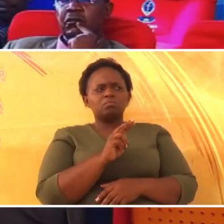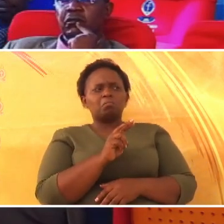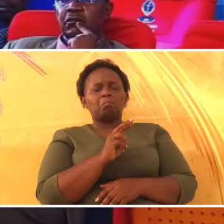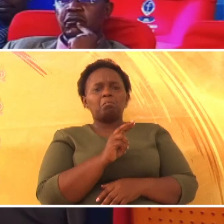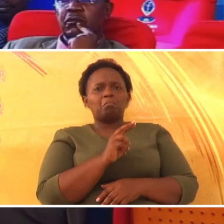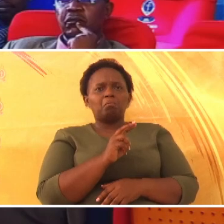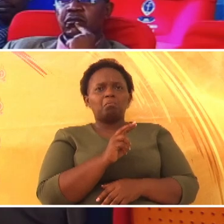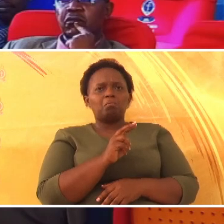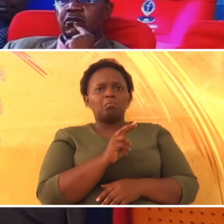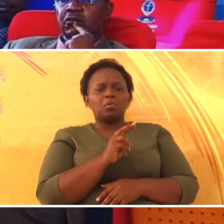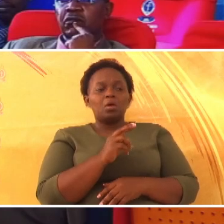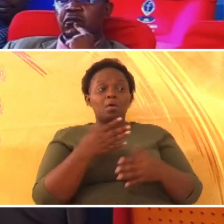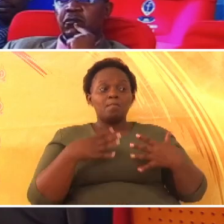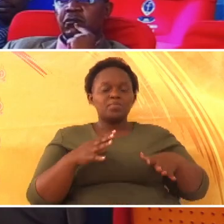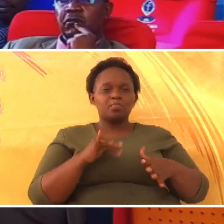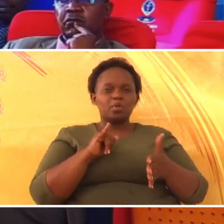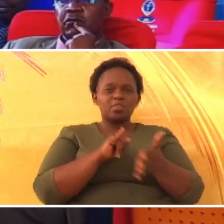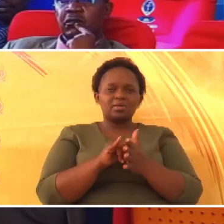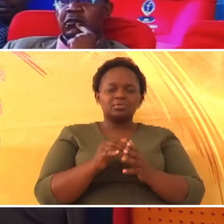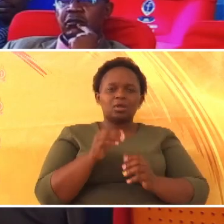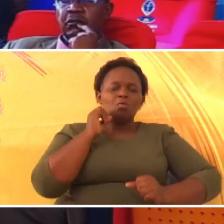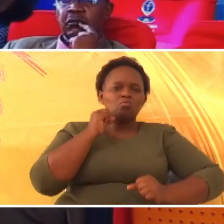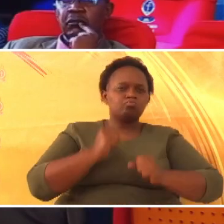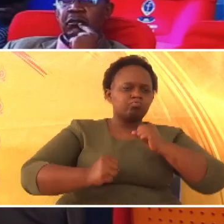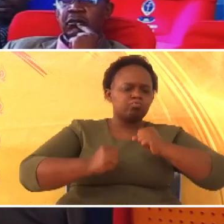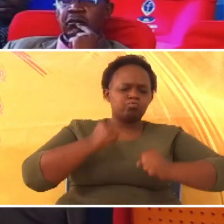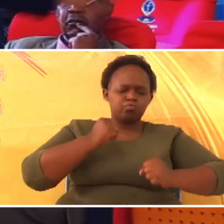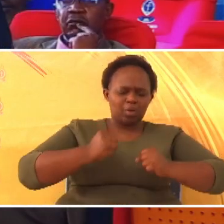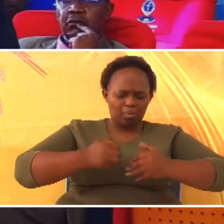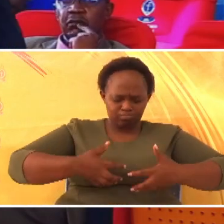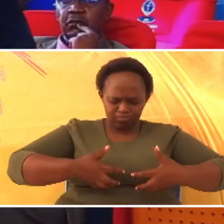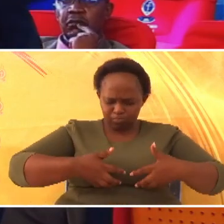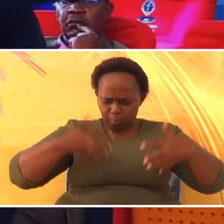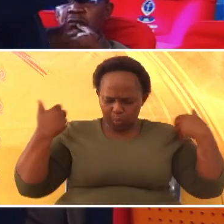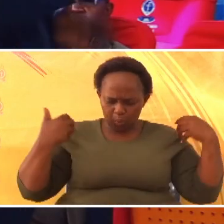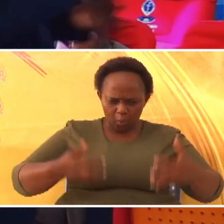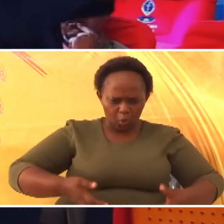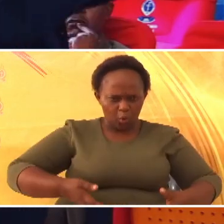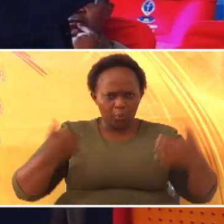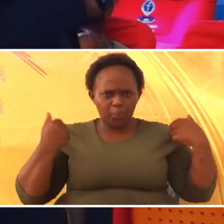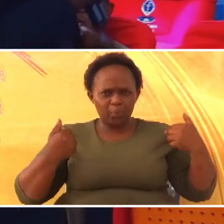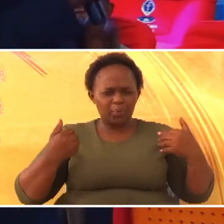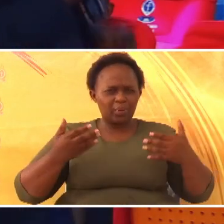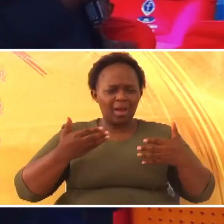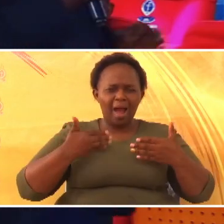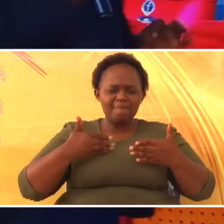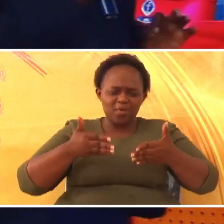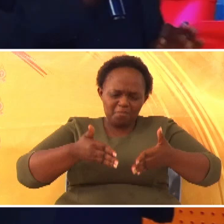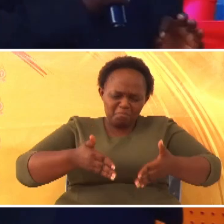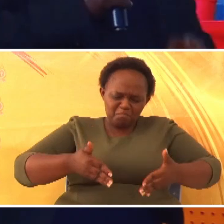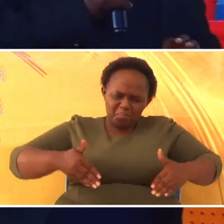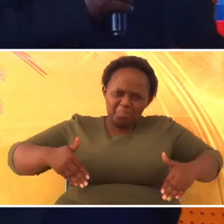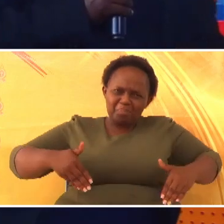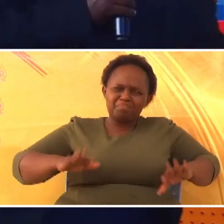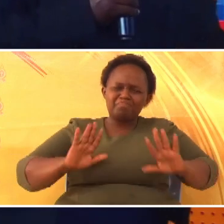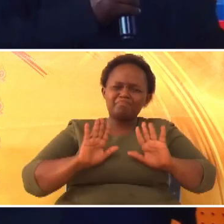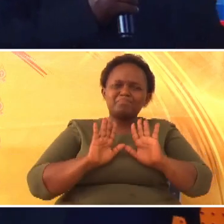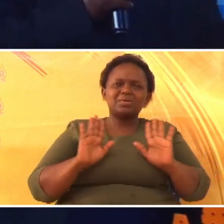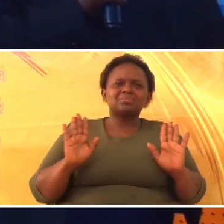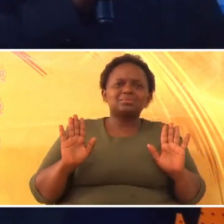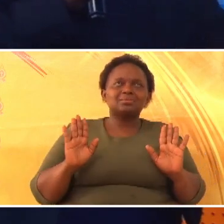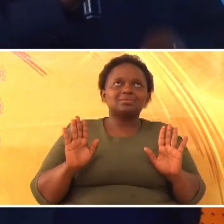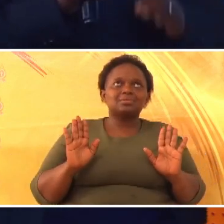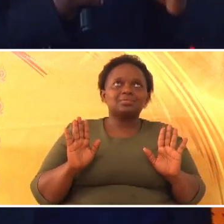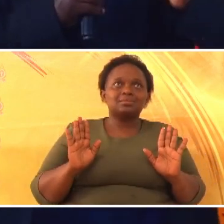wanakimbia marathon, wanatua nguo zote, anaachua tu na nguo hile nye baba sana,